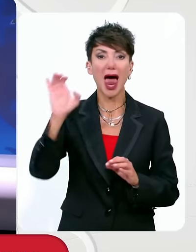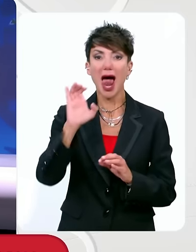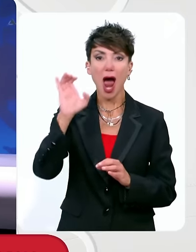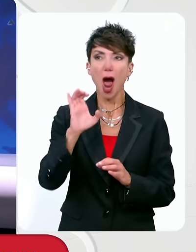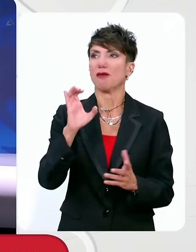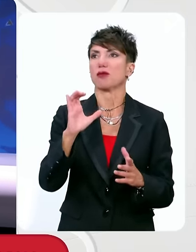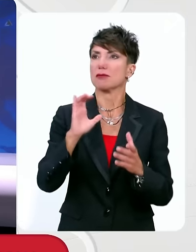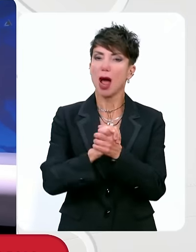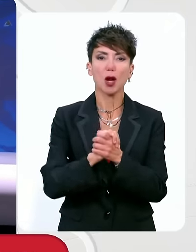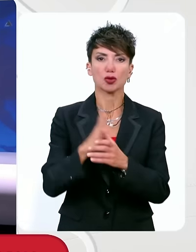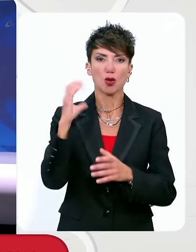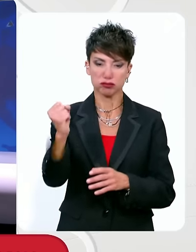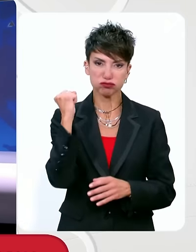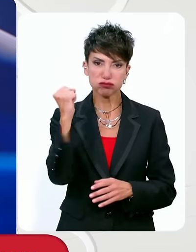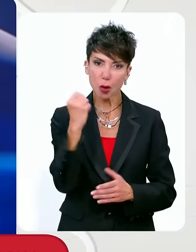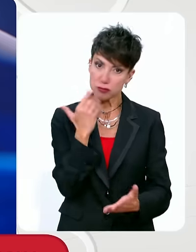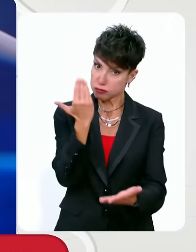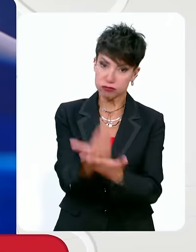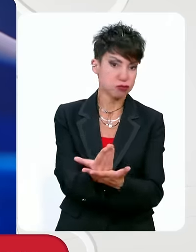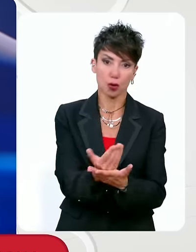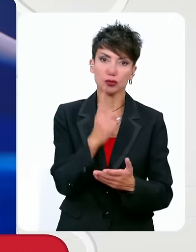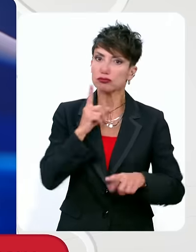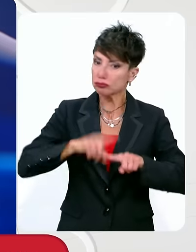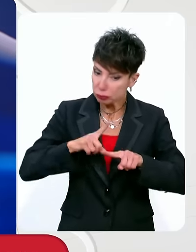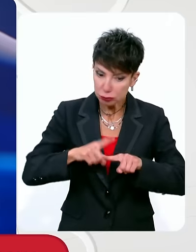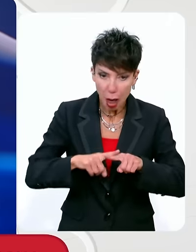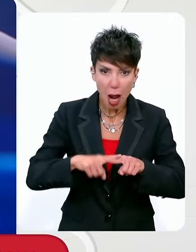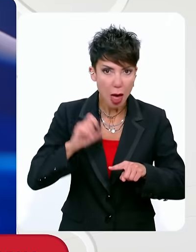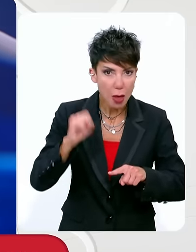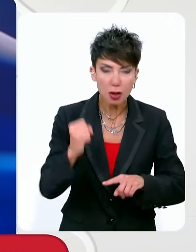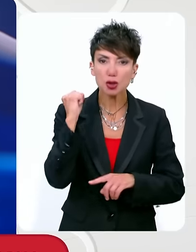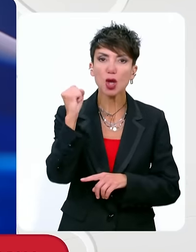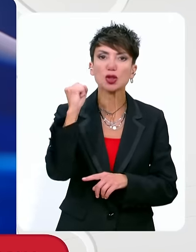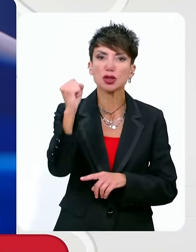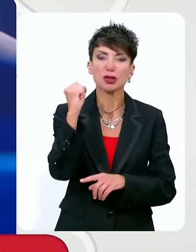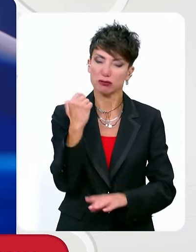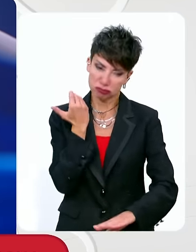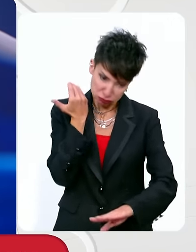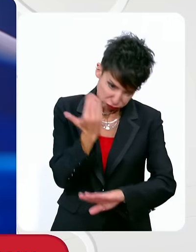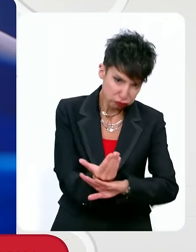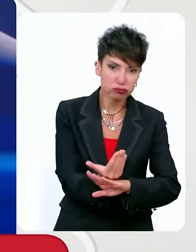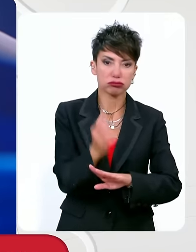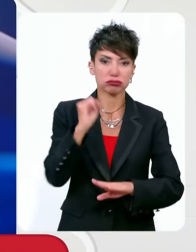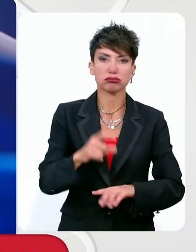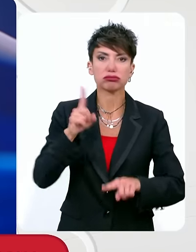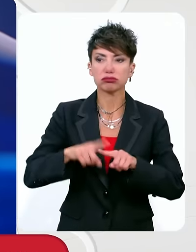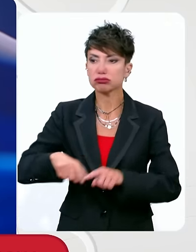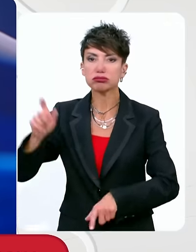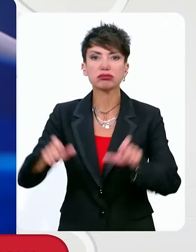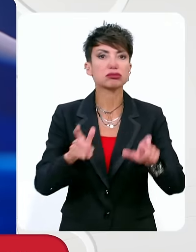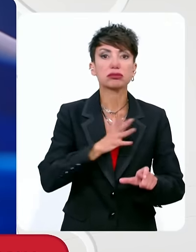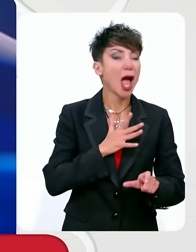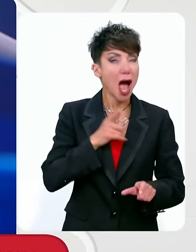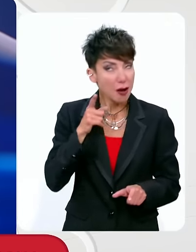του Σοσιαλισμού. Αυτή που προτείνουμε εμείς, όπως και η Ελλάδα του Σοσιαλισμού και του Ελληνικού Λαού θα είναι